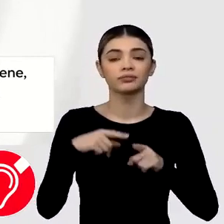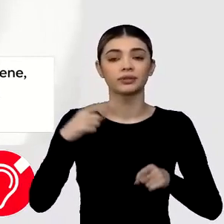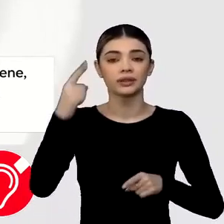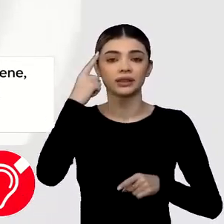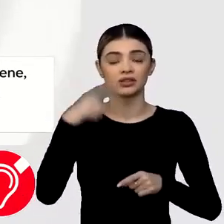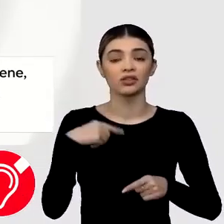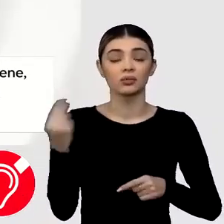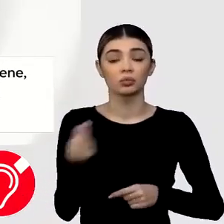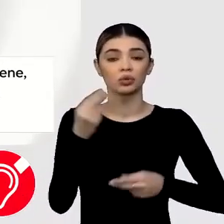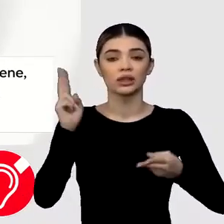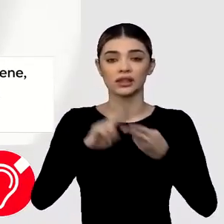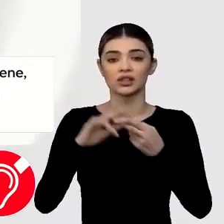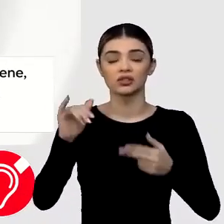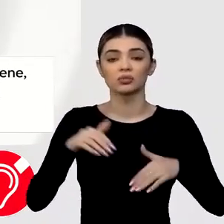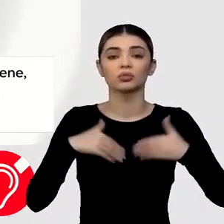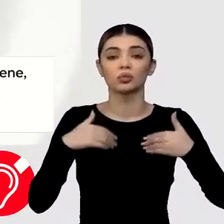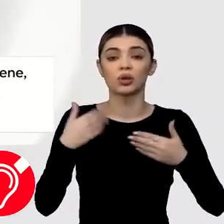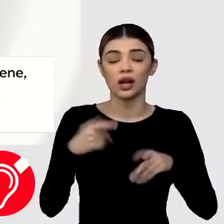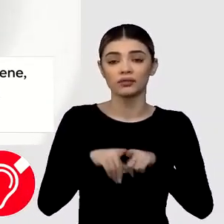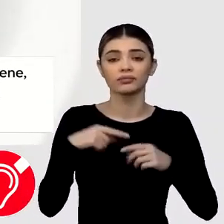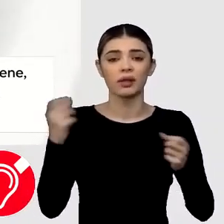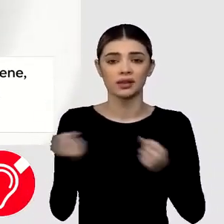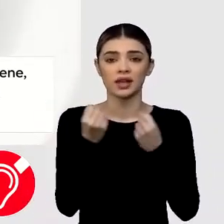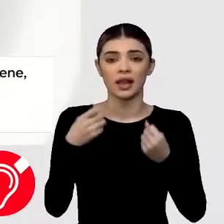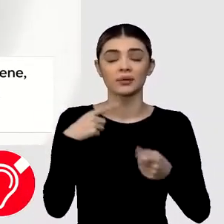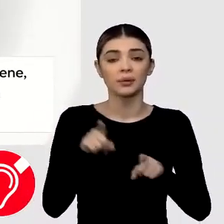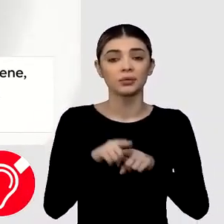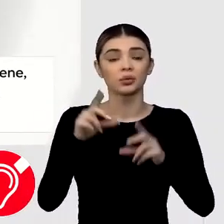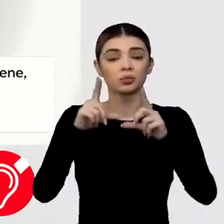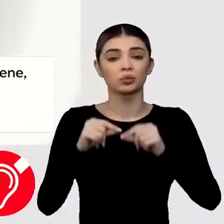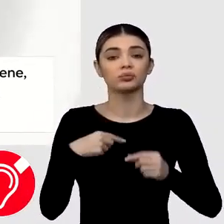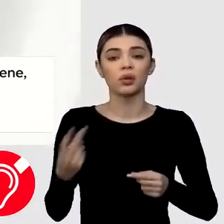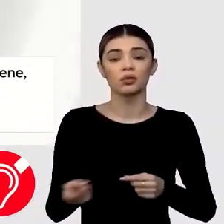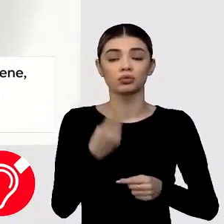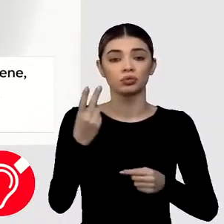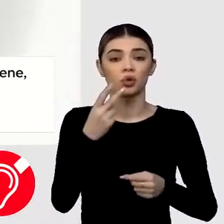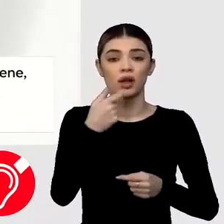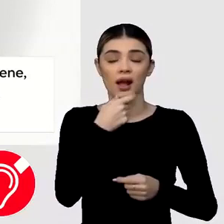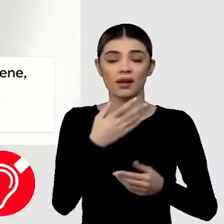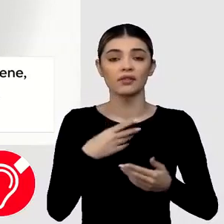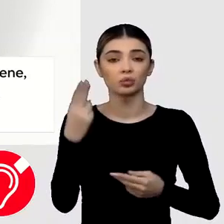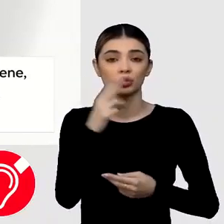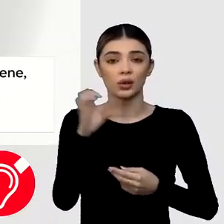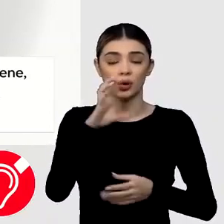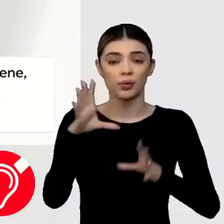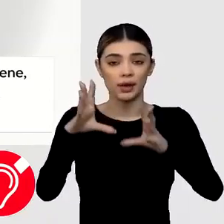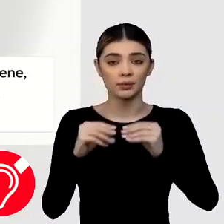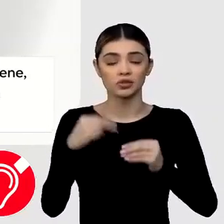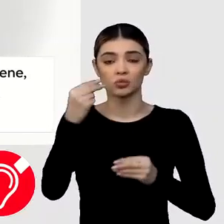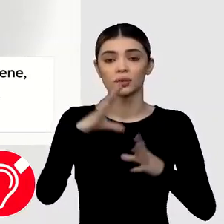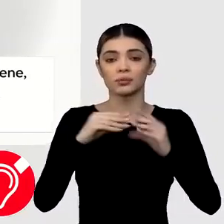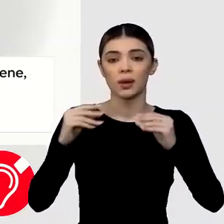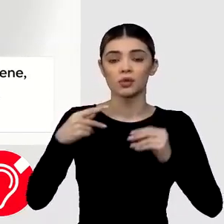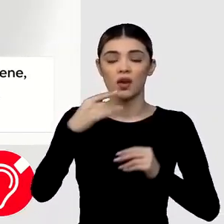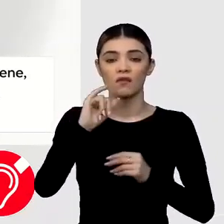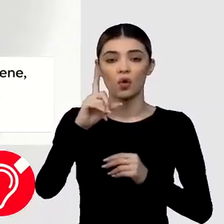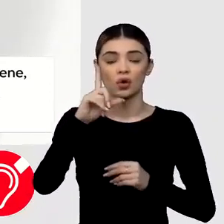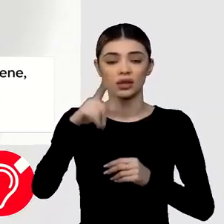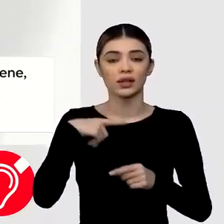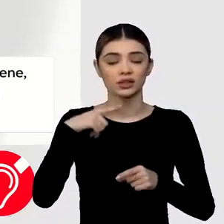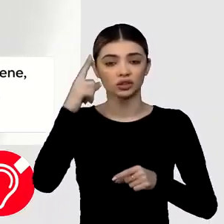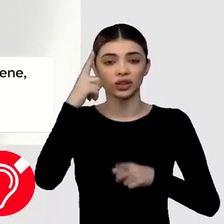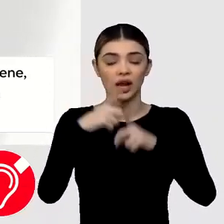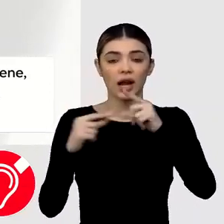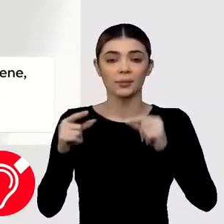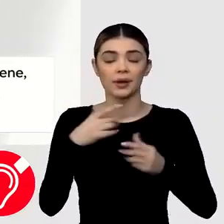mare speranță la această reuniune, având ambiția de a adera la bloc în maxim 2 ani. Dar cu mai multe detalii vine chiar acum Florin Jipa,